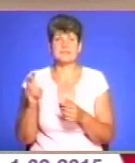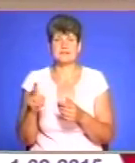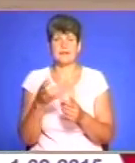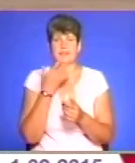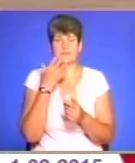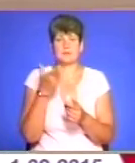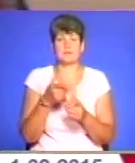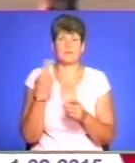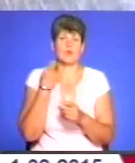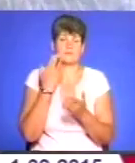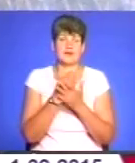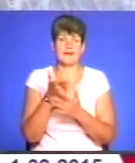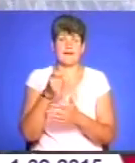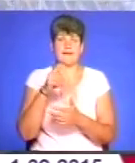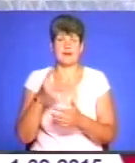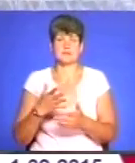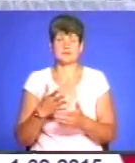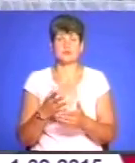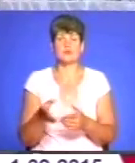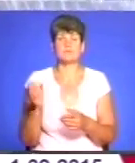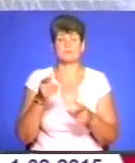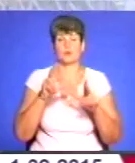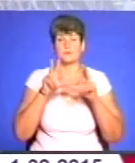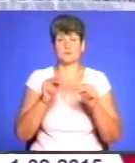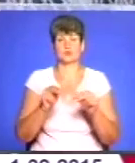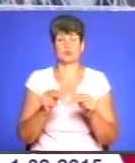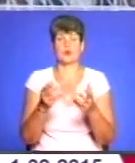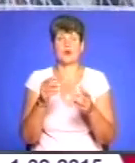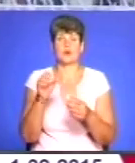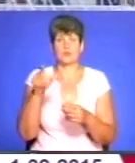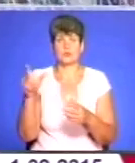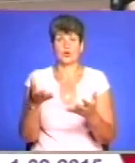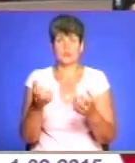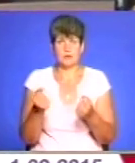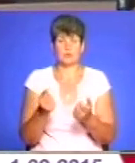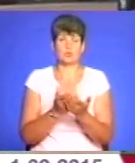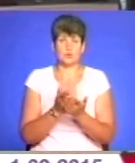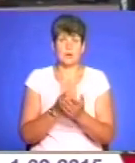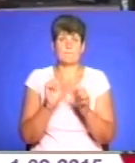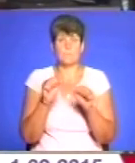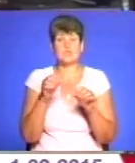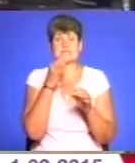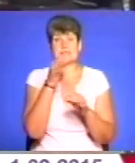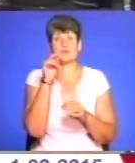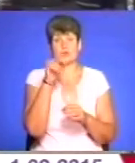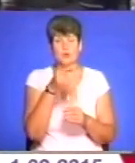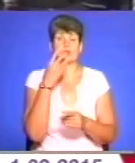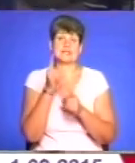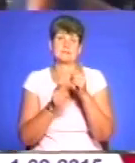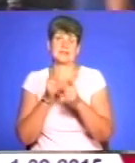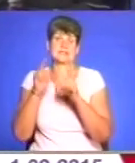й за газ. На думку Андрія Чумака, гарантії, що споживач отримає якісні послуги, він зможе дати лише після того, як зміниться